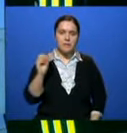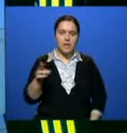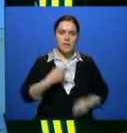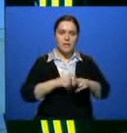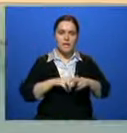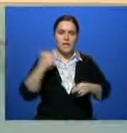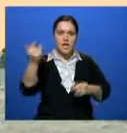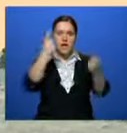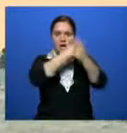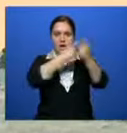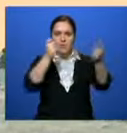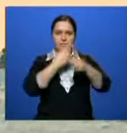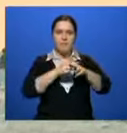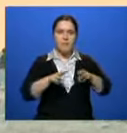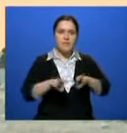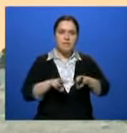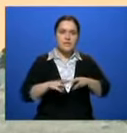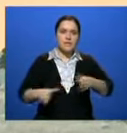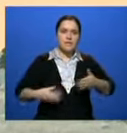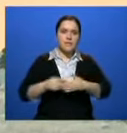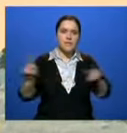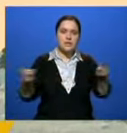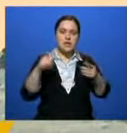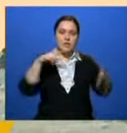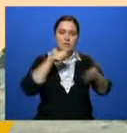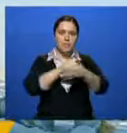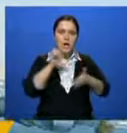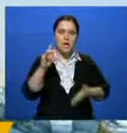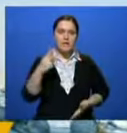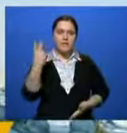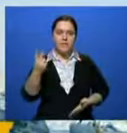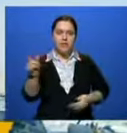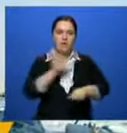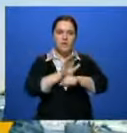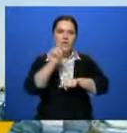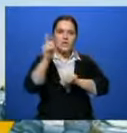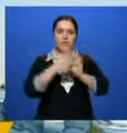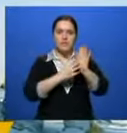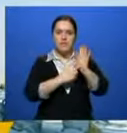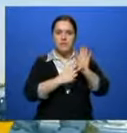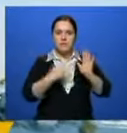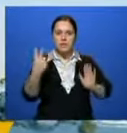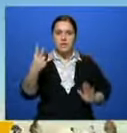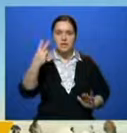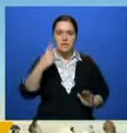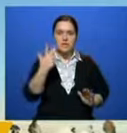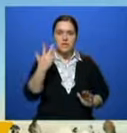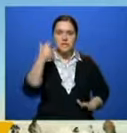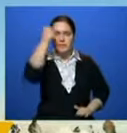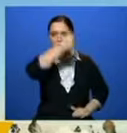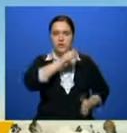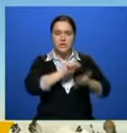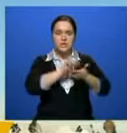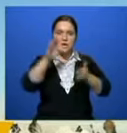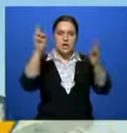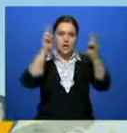Комитета гражданской авиации, Министерство по инвестициям и развитию, потерпевший крушение Ан-2 выпущен в 1973 году. Сертификационное